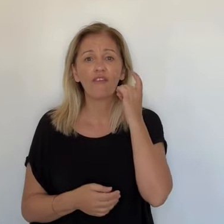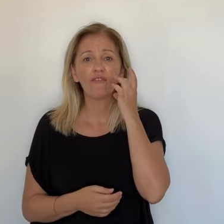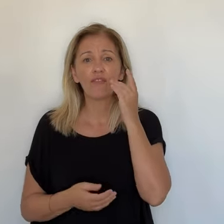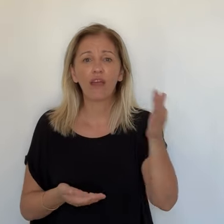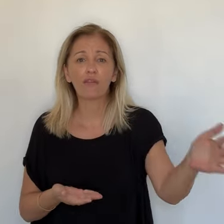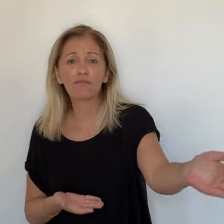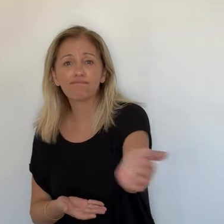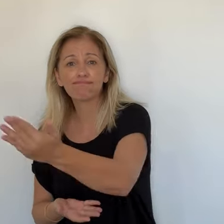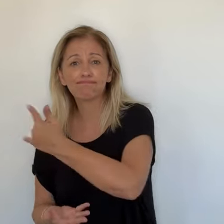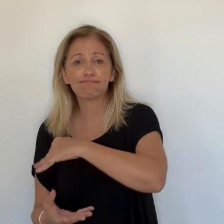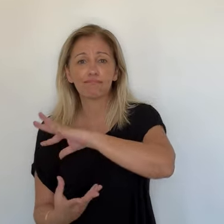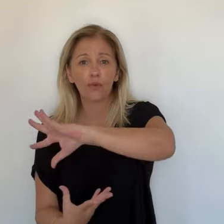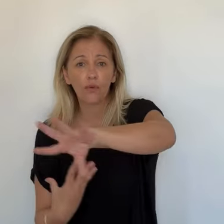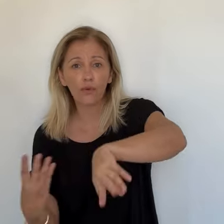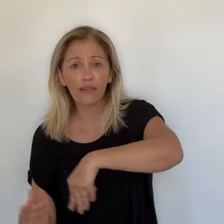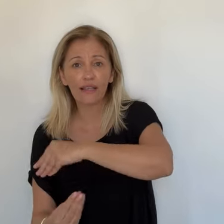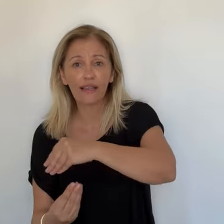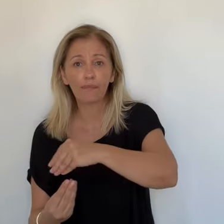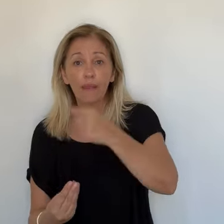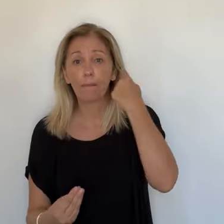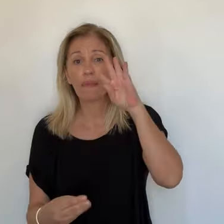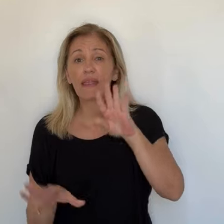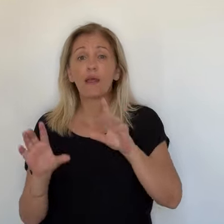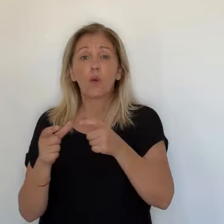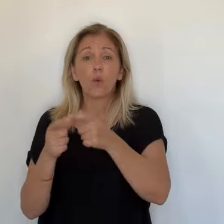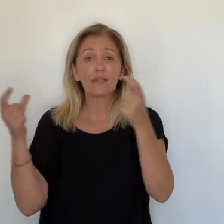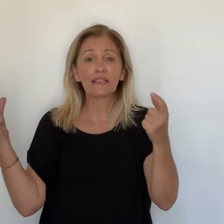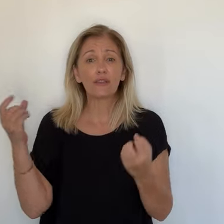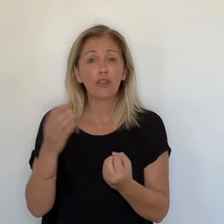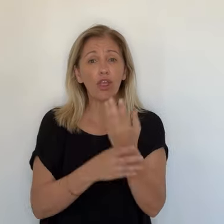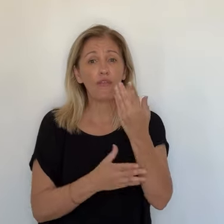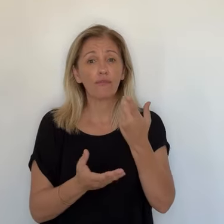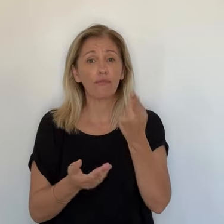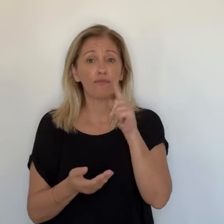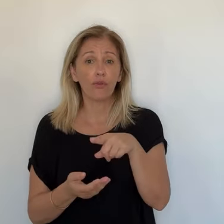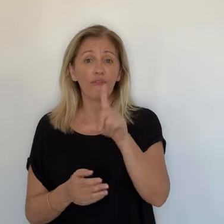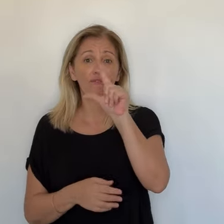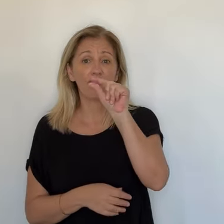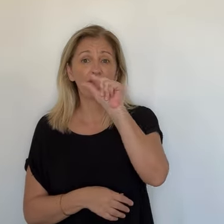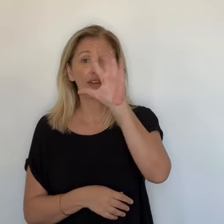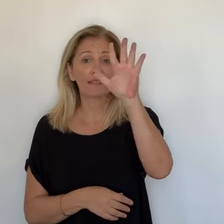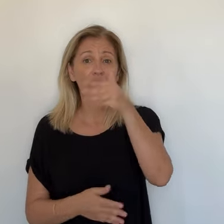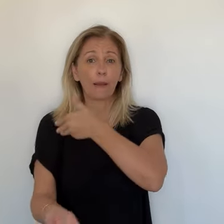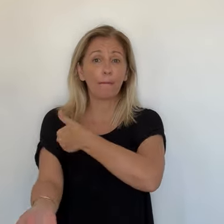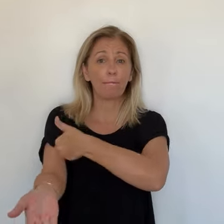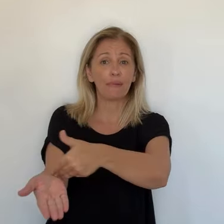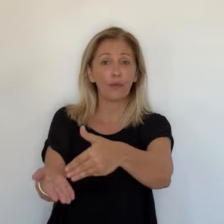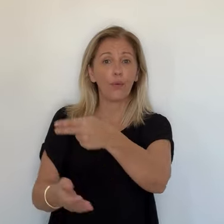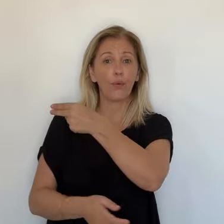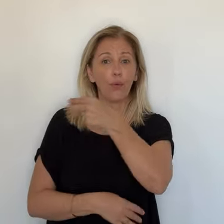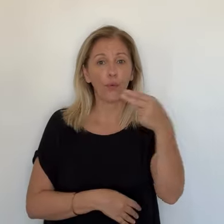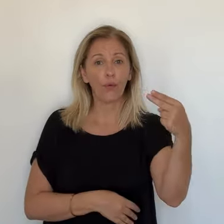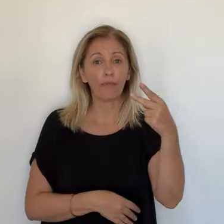toute neuve sur un terrain, c'est minimum 20-25 millions d'euros.